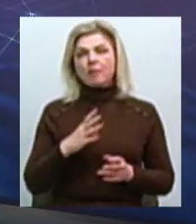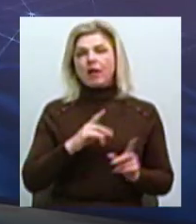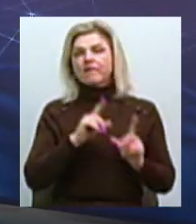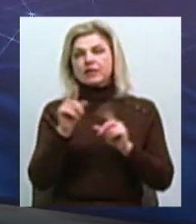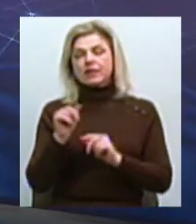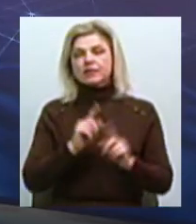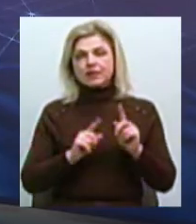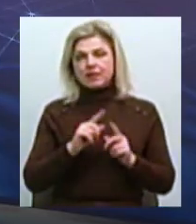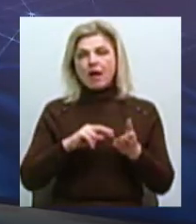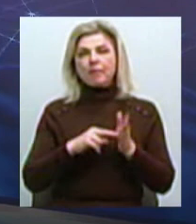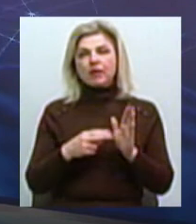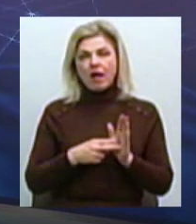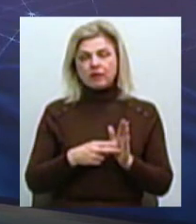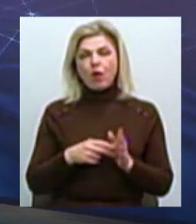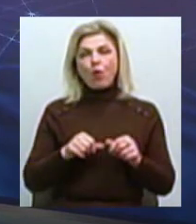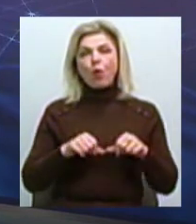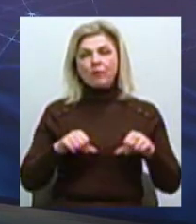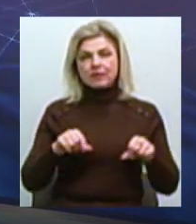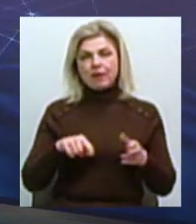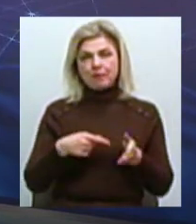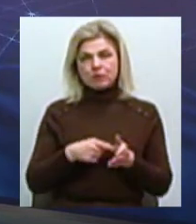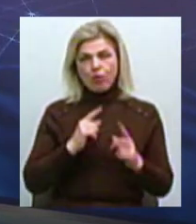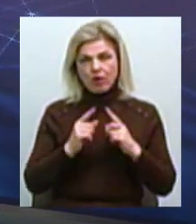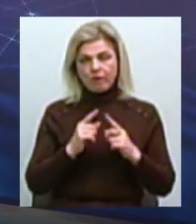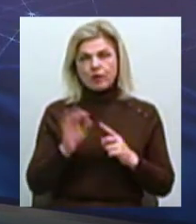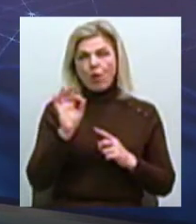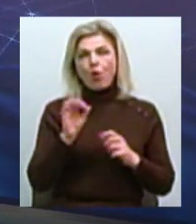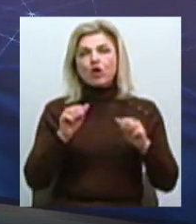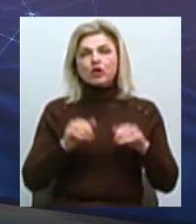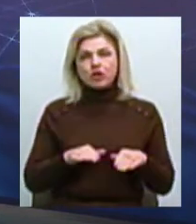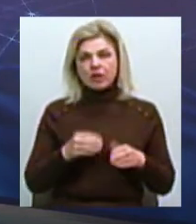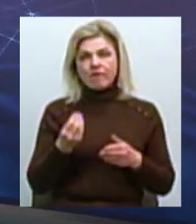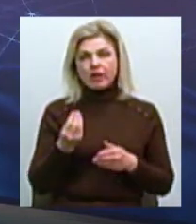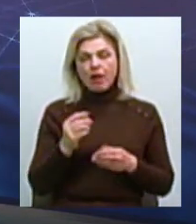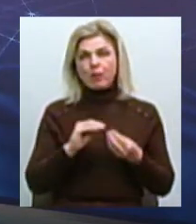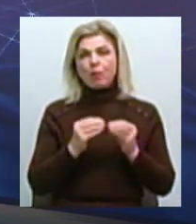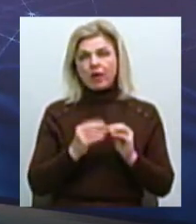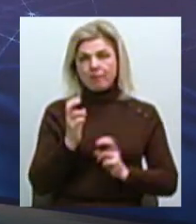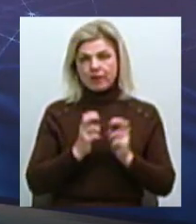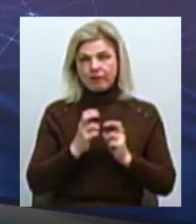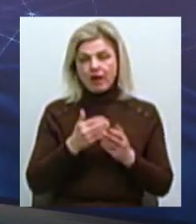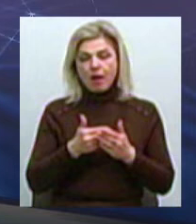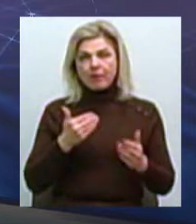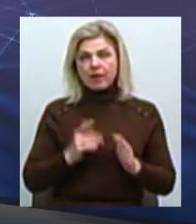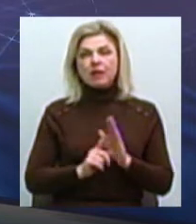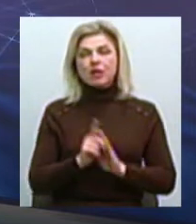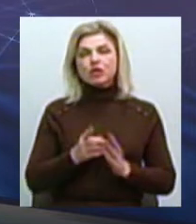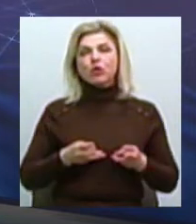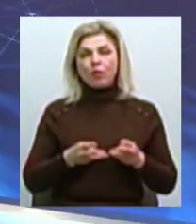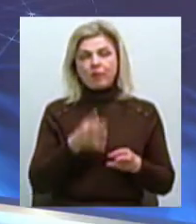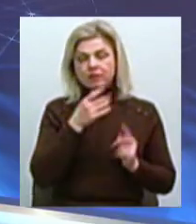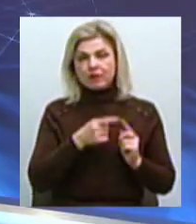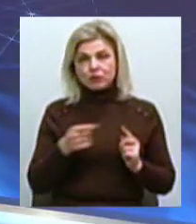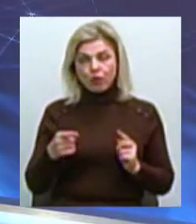засідання планово-бюджетної комісії міської ради Ішлося про вирішення фінансових проблем підприємства напередодні початку опалювального сезону